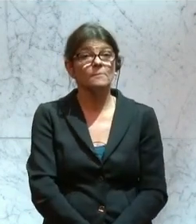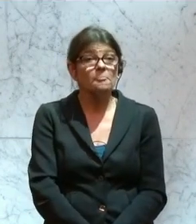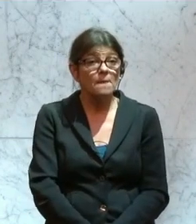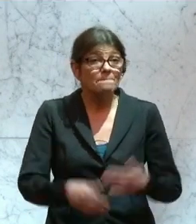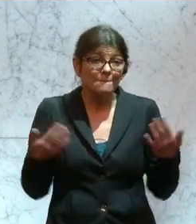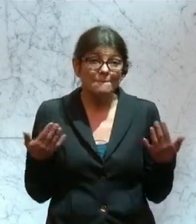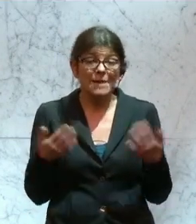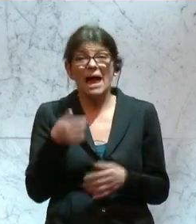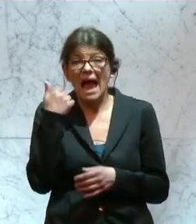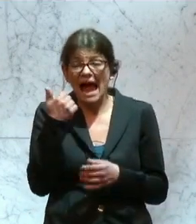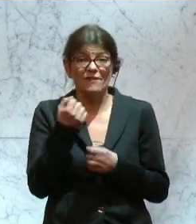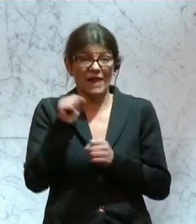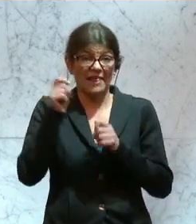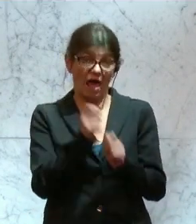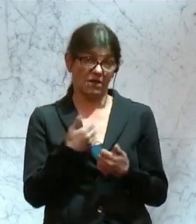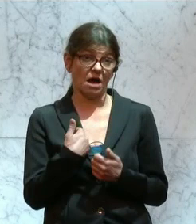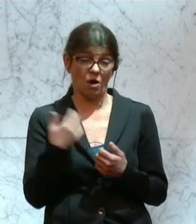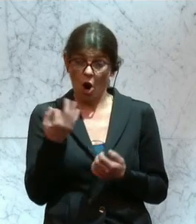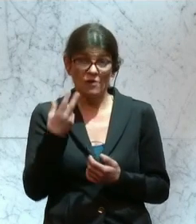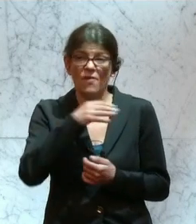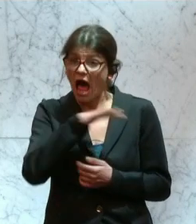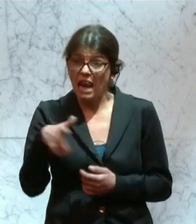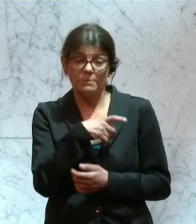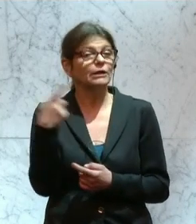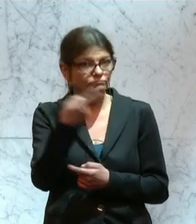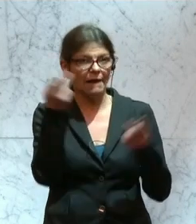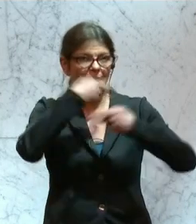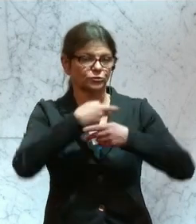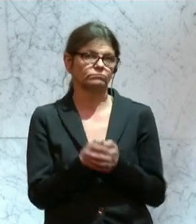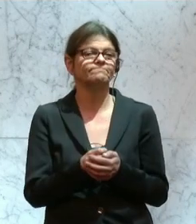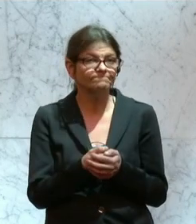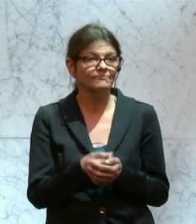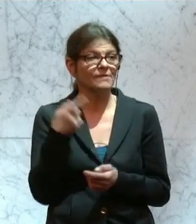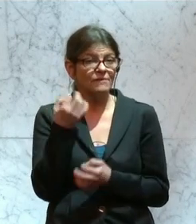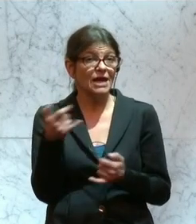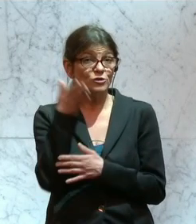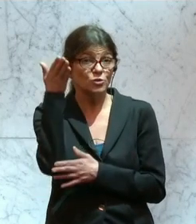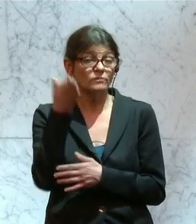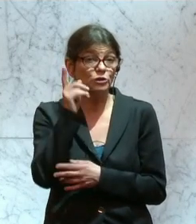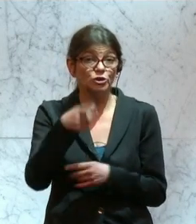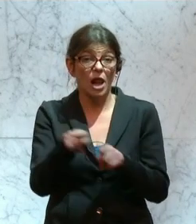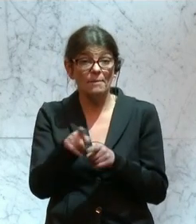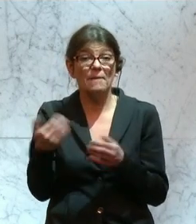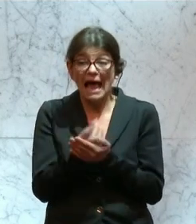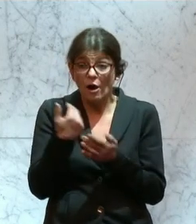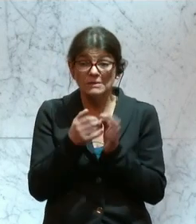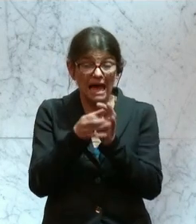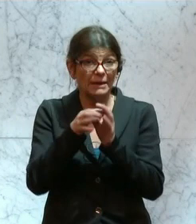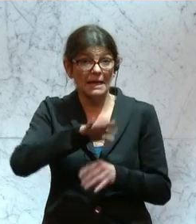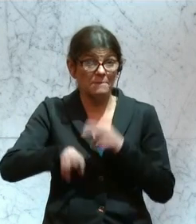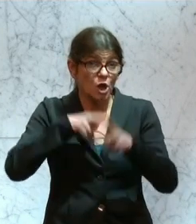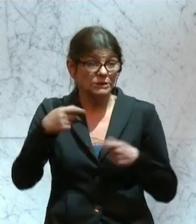Wenigstens zu einem freiheitlichen Antrag gibt es heute von allen Parteien Zustimmung. Denn zukünftig soll es auch beim einkommensabhängigen